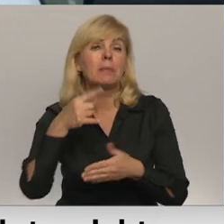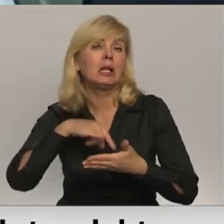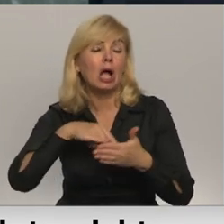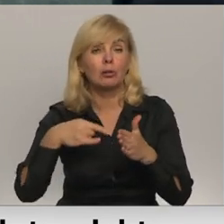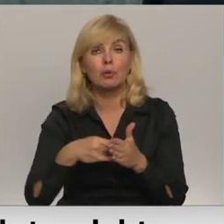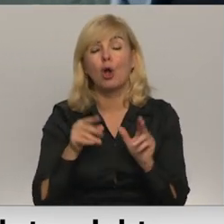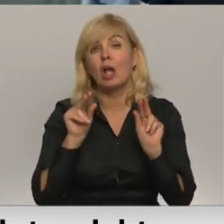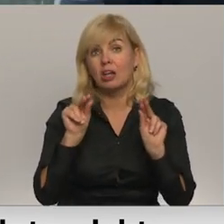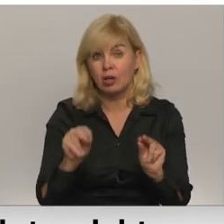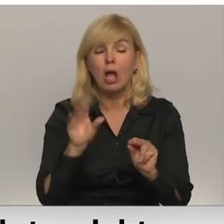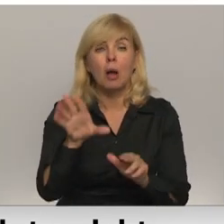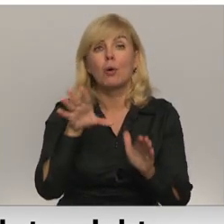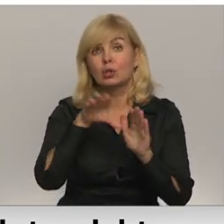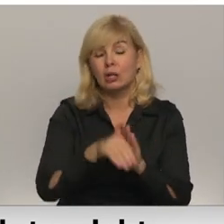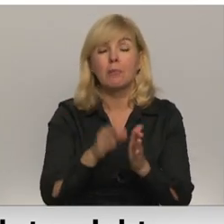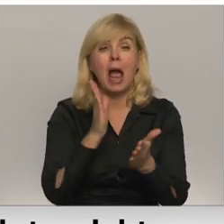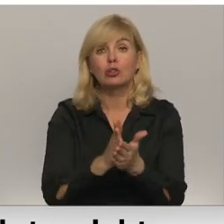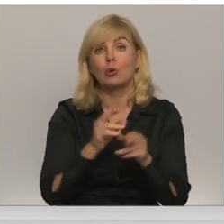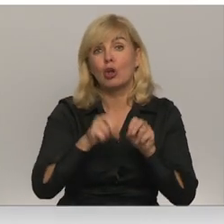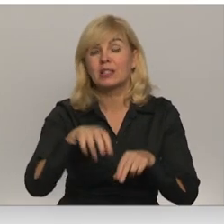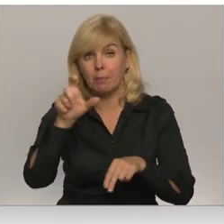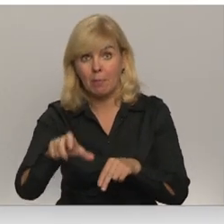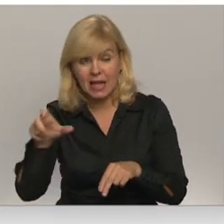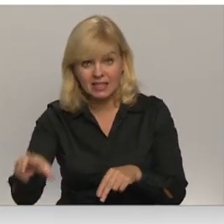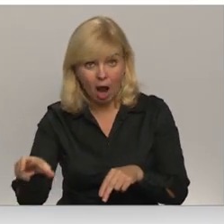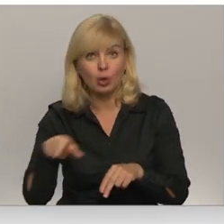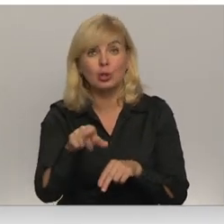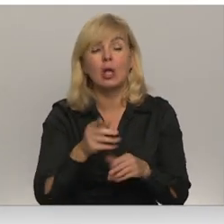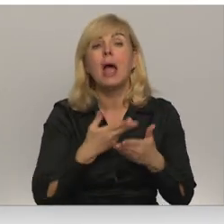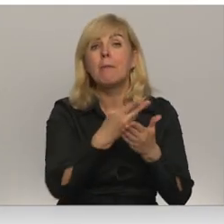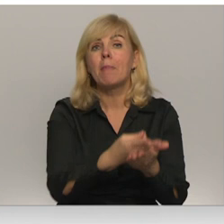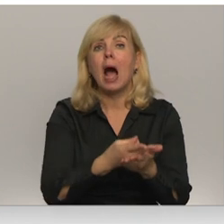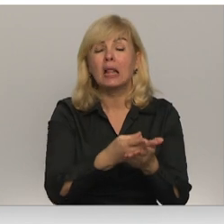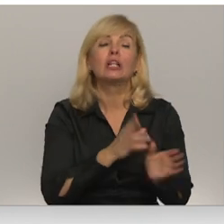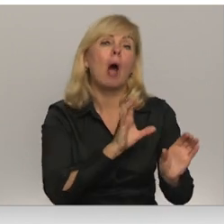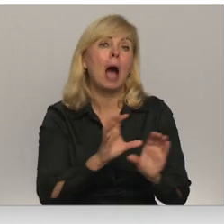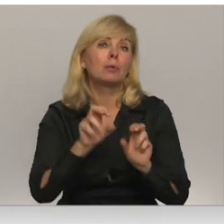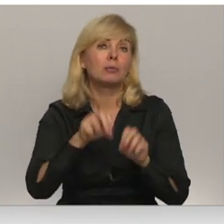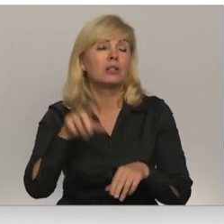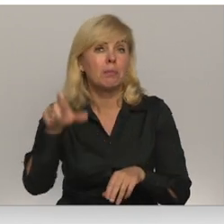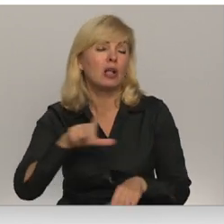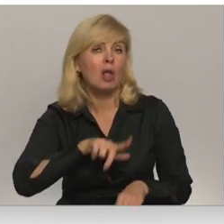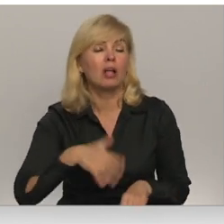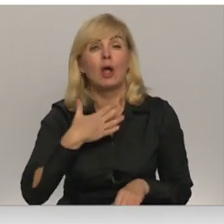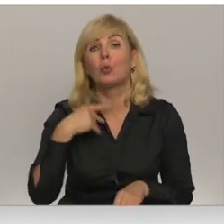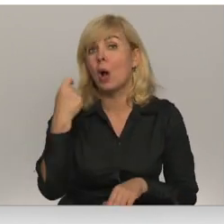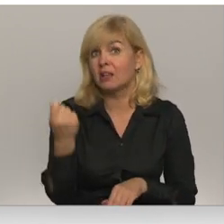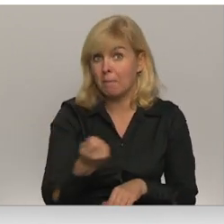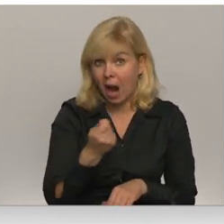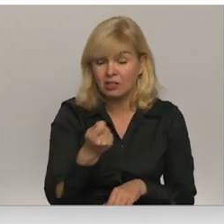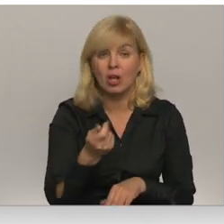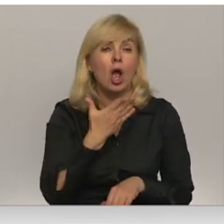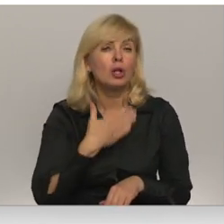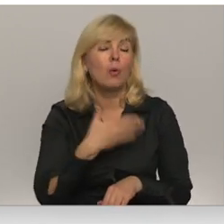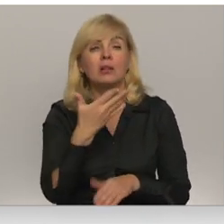visticamāk tiks iesaistīts esošie speciālisti, tādu palietīvā saprūka speciālistu Latvijā ir ļoti maz, viņi ir